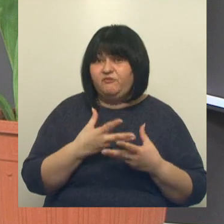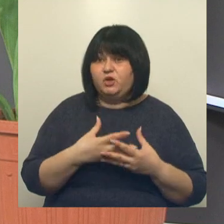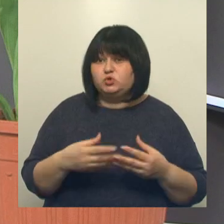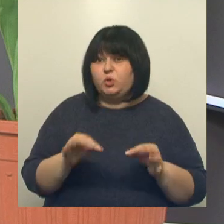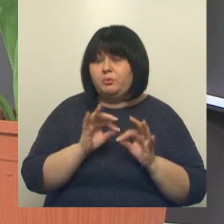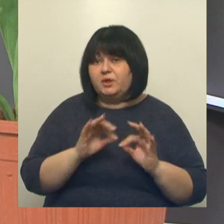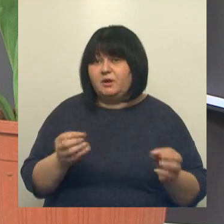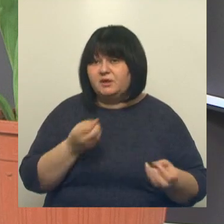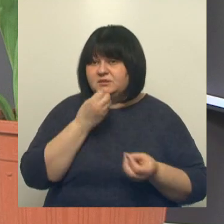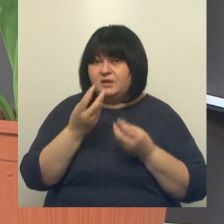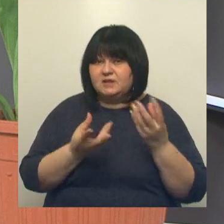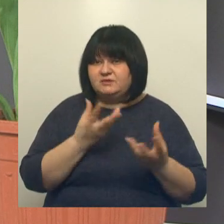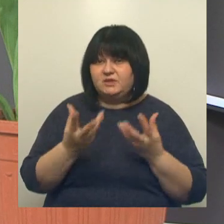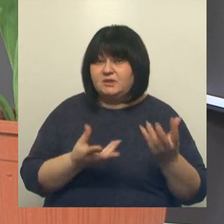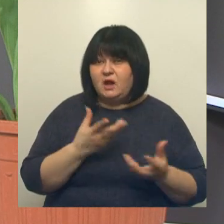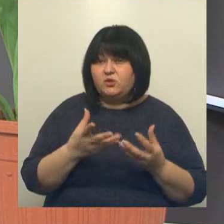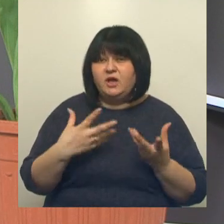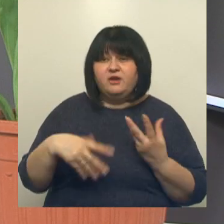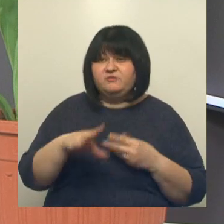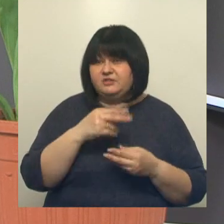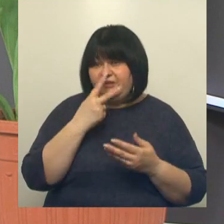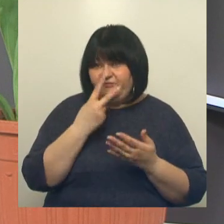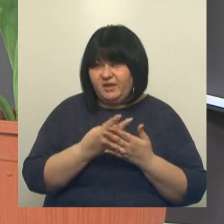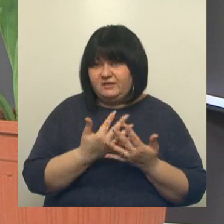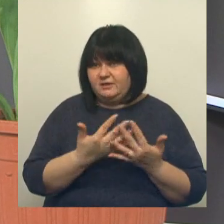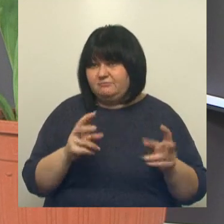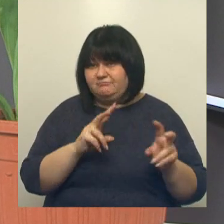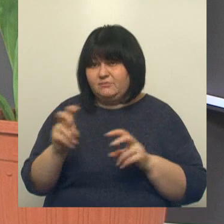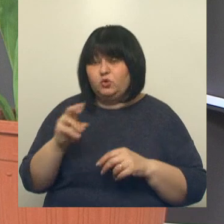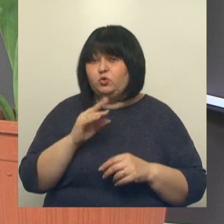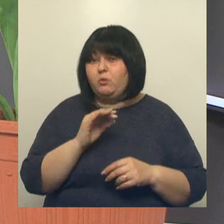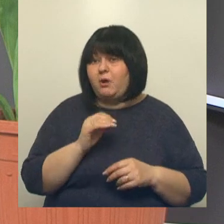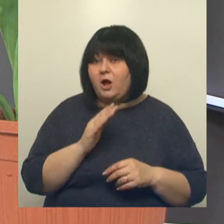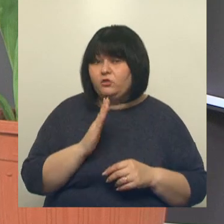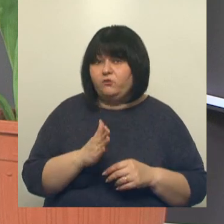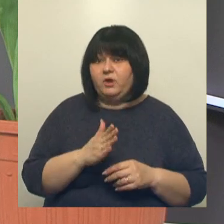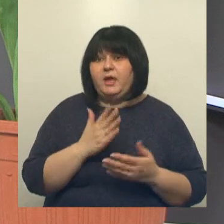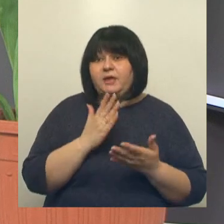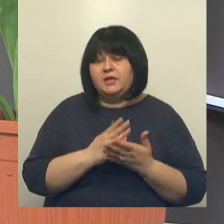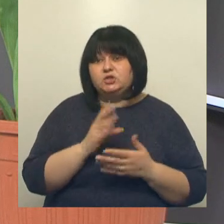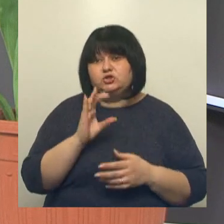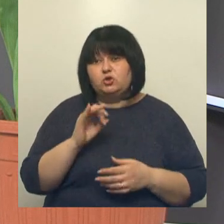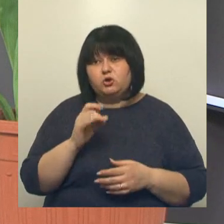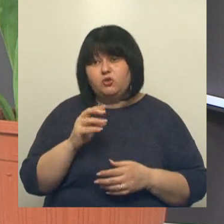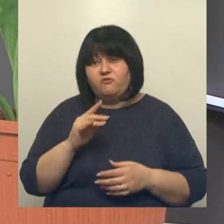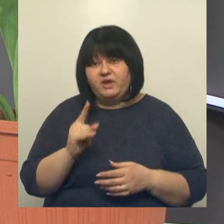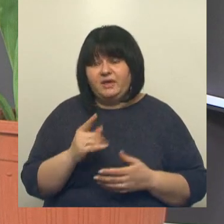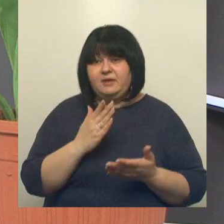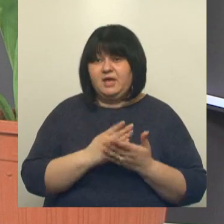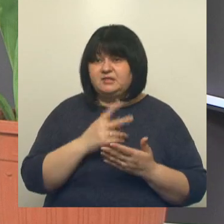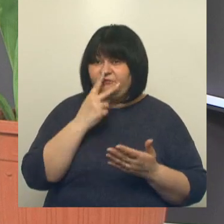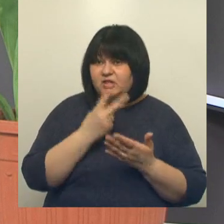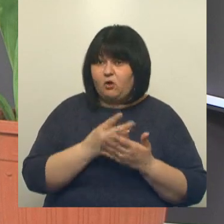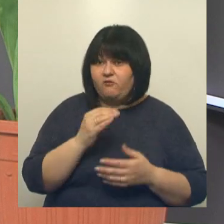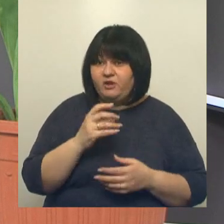прекрасно расцветают все виды тюльпанов. Другой вопрос, что есть сортовые тюльпаны, есть видовые тюльпаны,